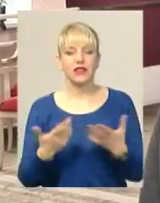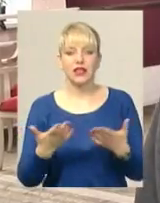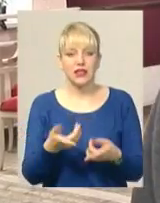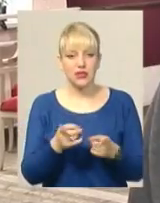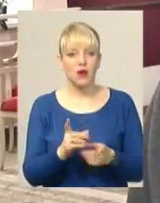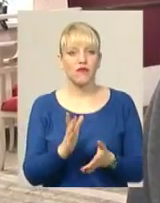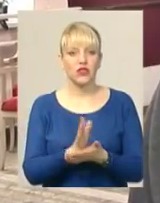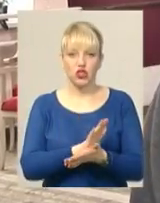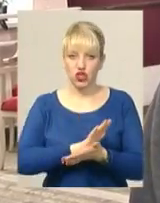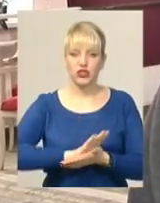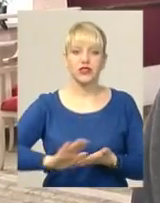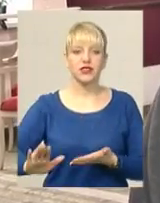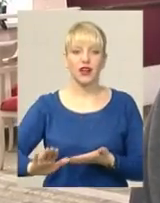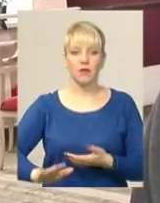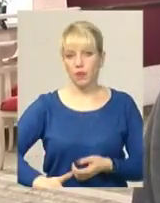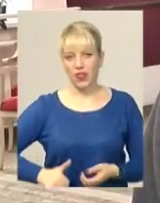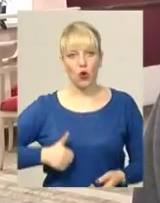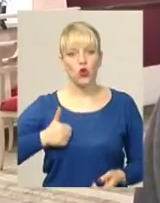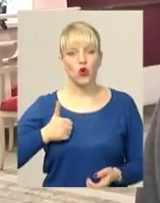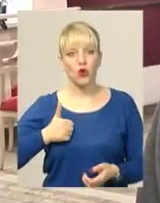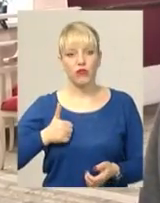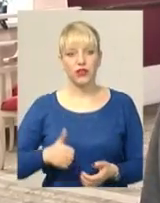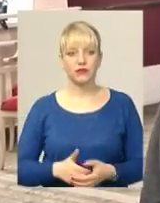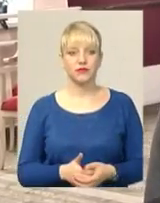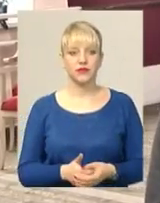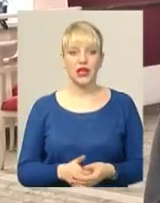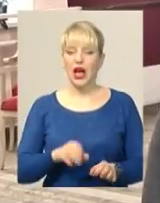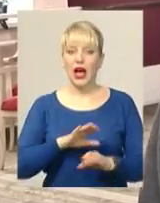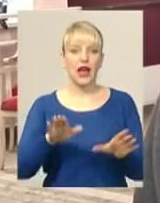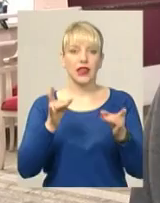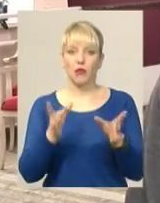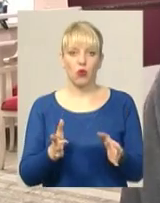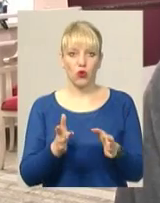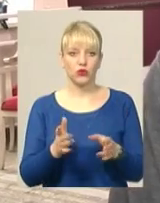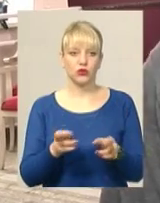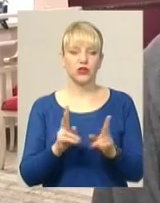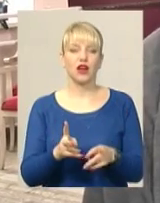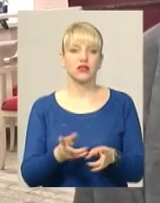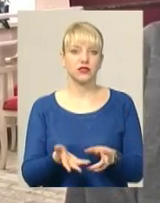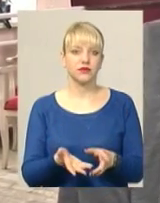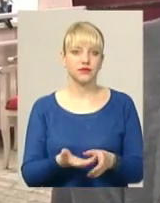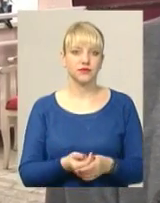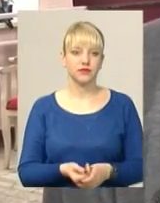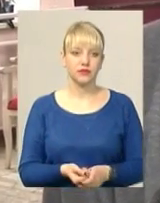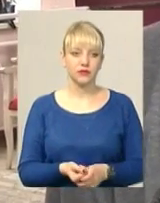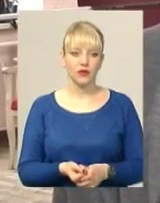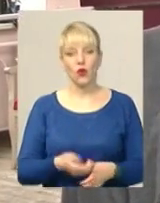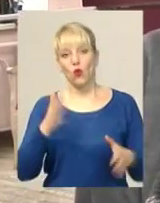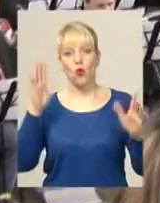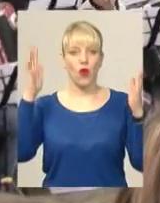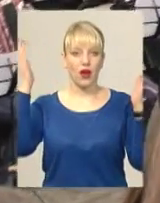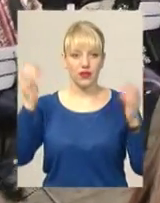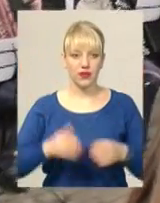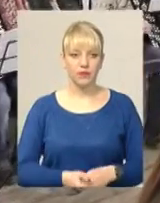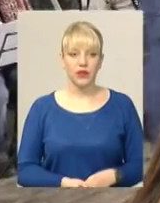насправді чисте, гонорове, а не просто, знаєте, як гуляння.